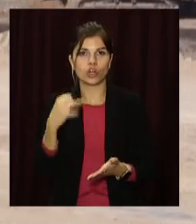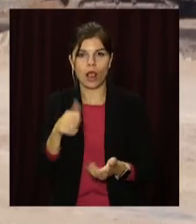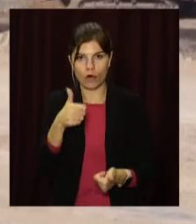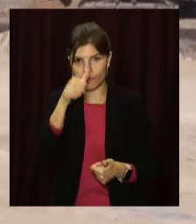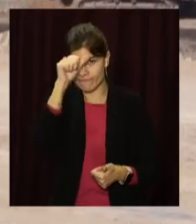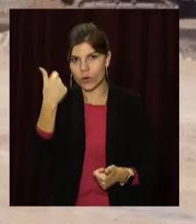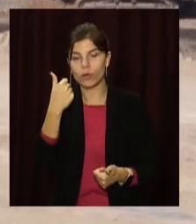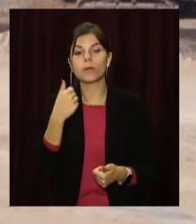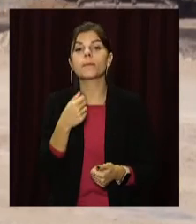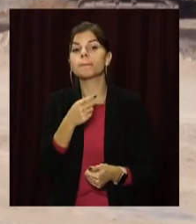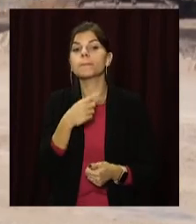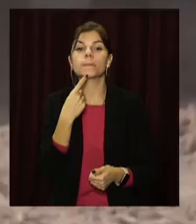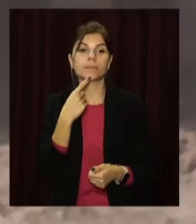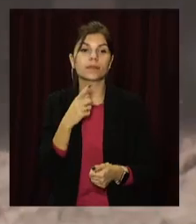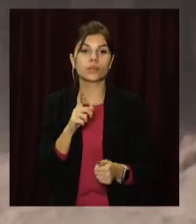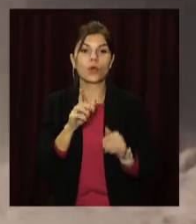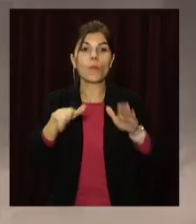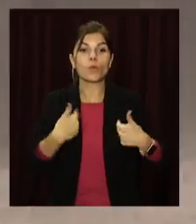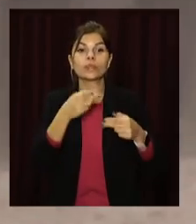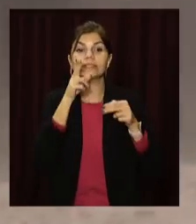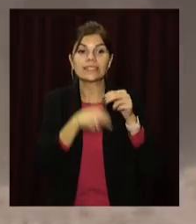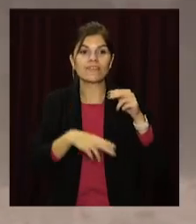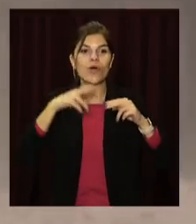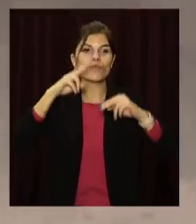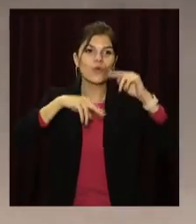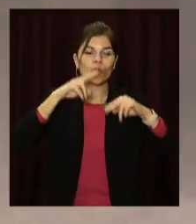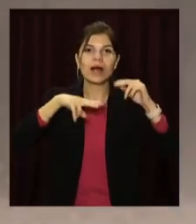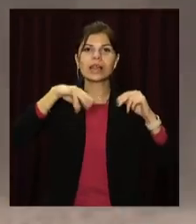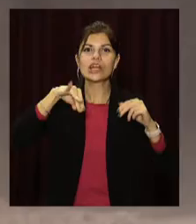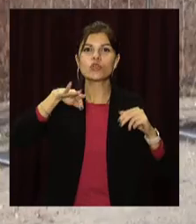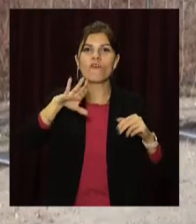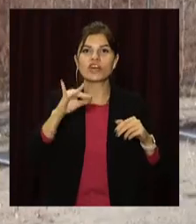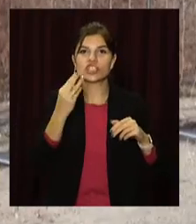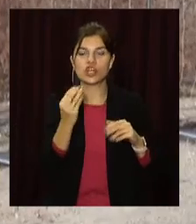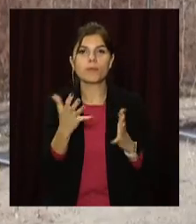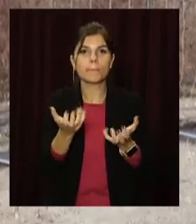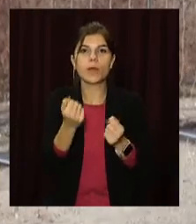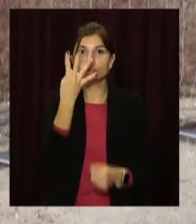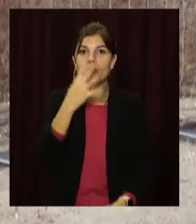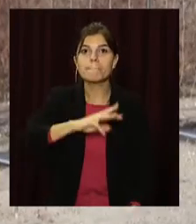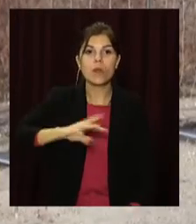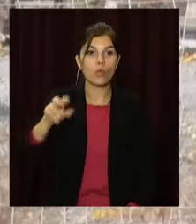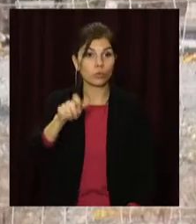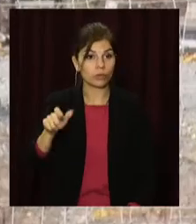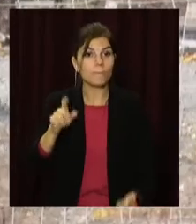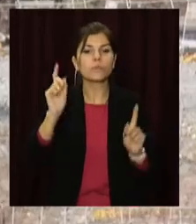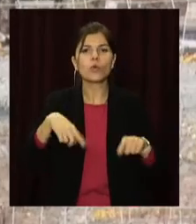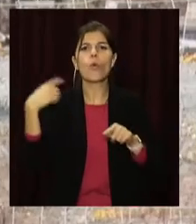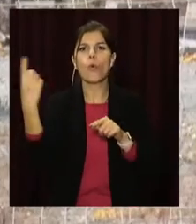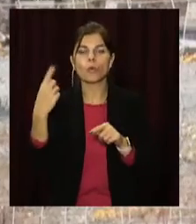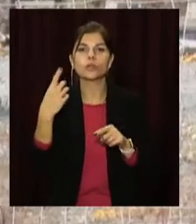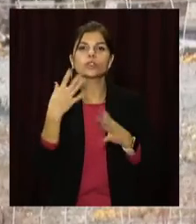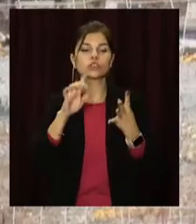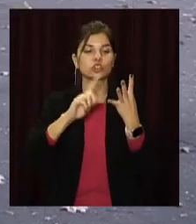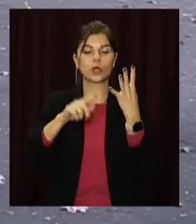пасажиропотік майже півмільйона. Після завершення будівництва литовище прийматиме 4 мільйона людей. Також в області вже